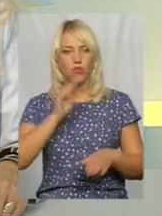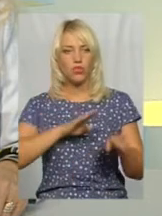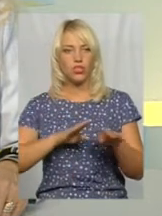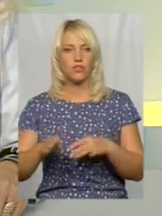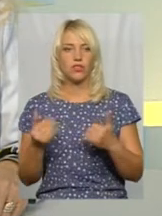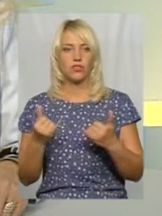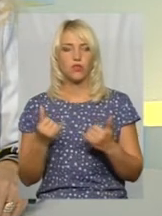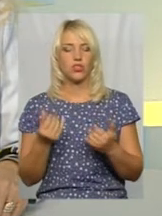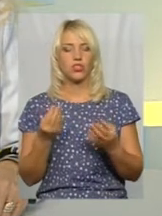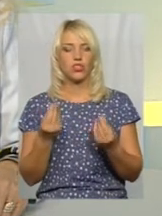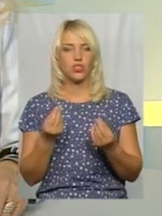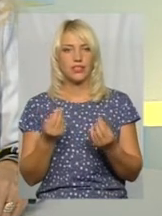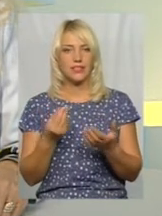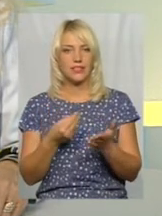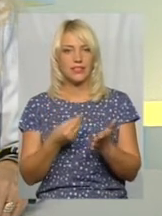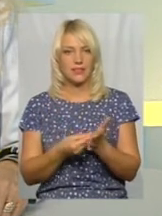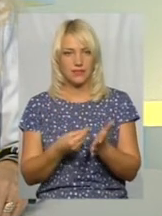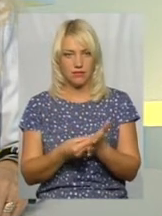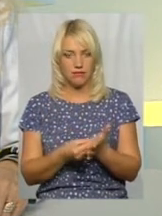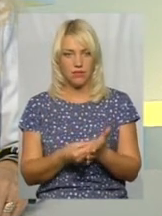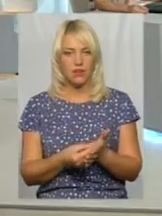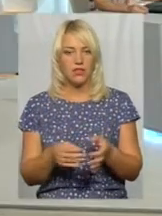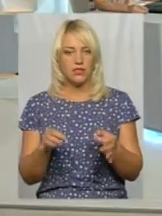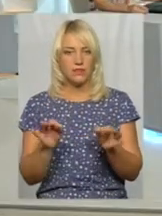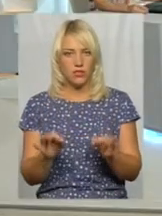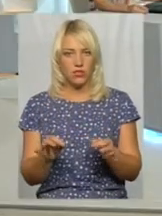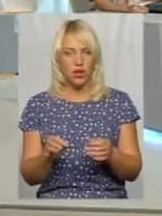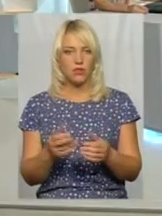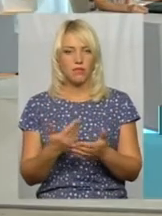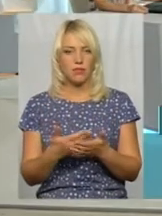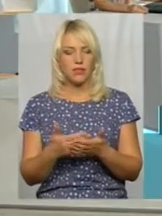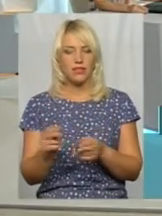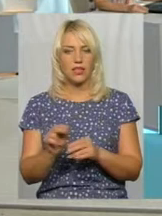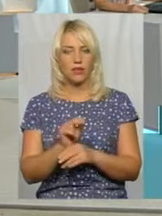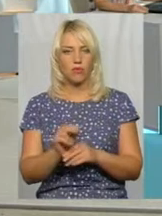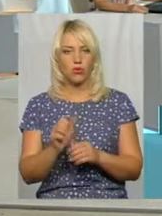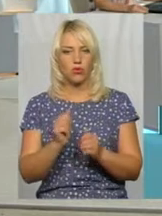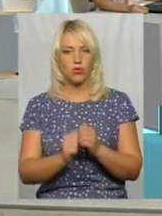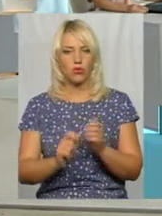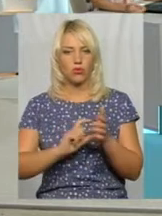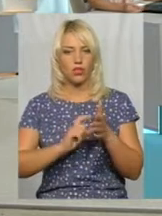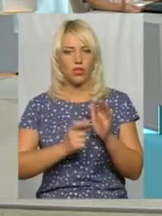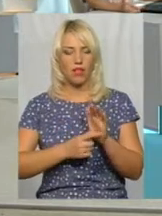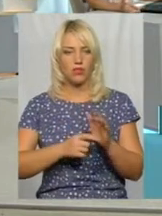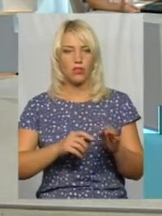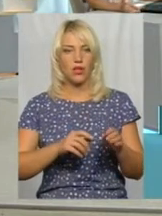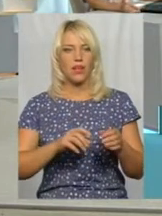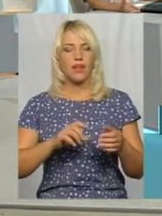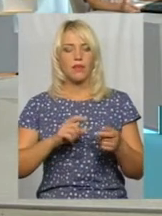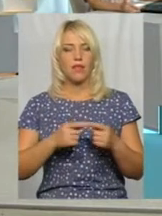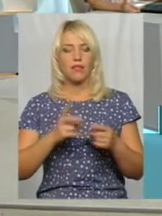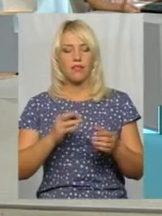приблизно ремонт кожної класної кімнати на належному рівні,